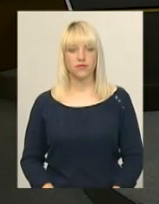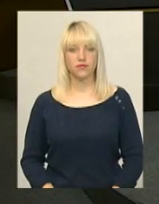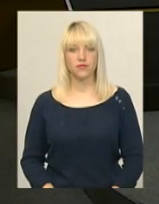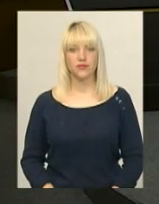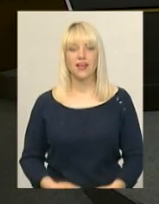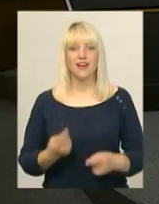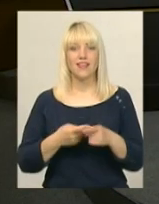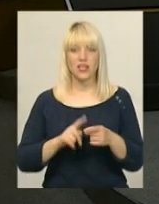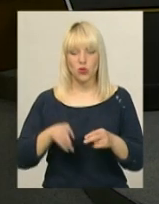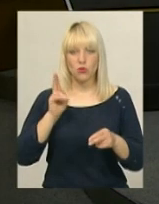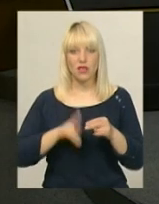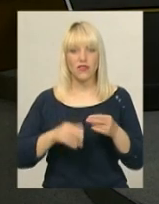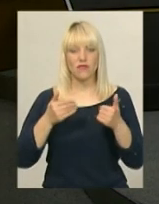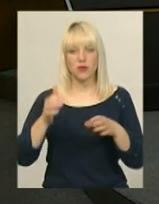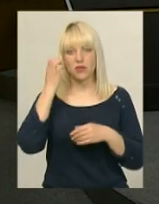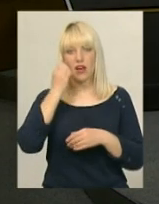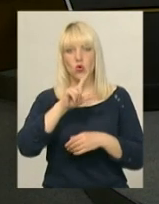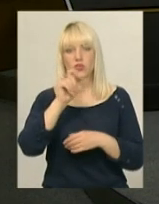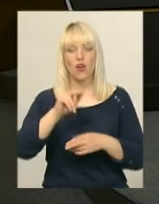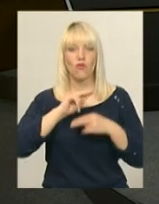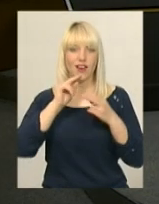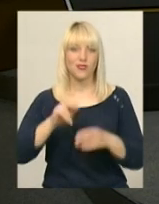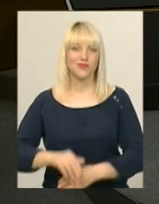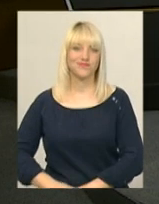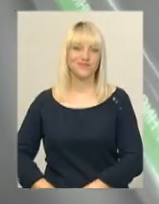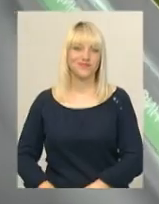На цьому ми завершимо випуск. Дякуємо вам за увагу.